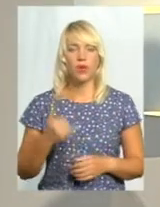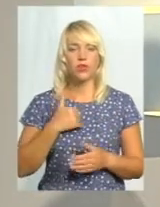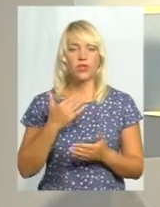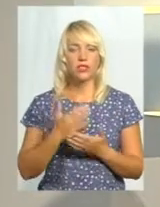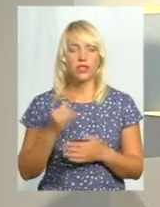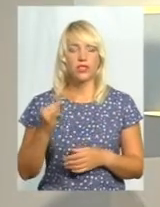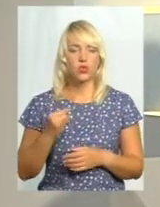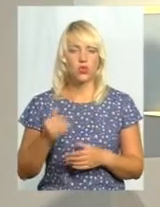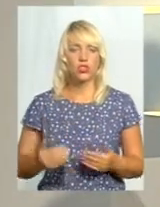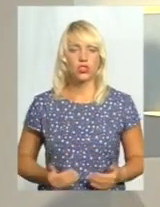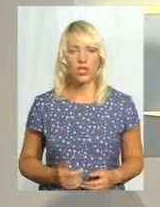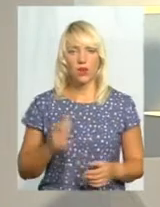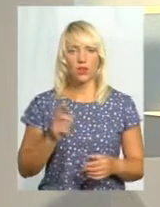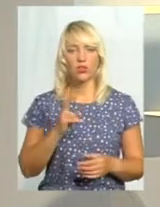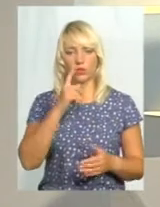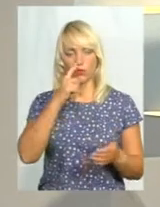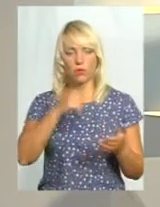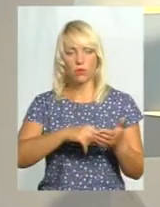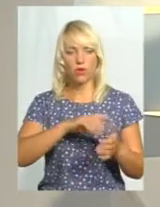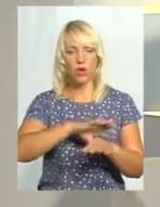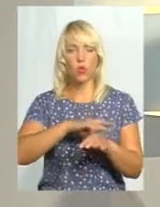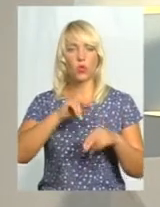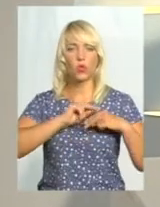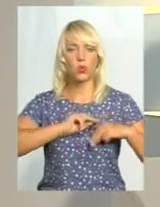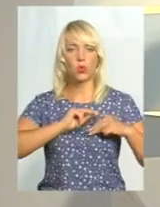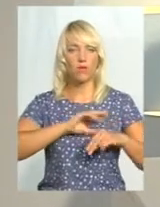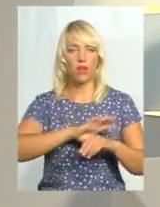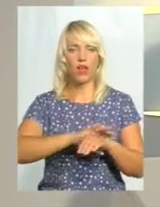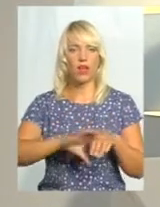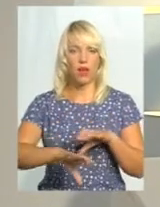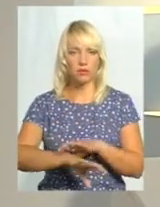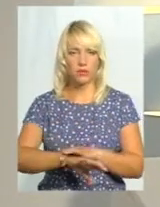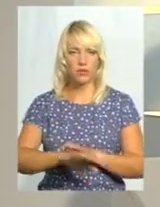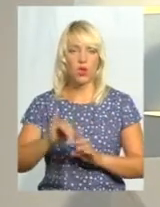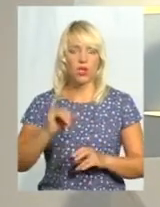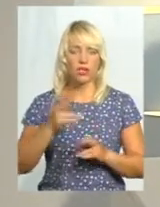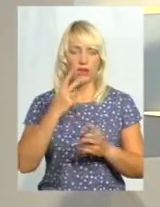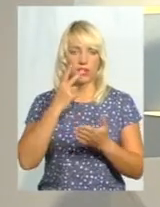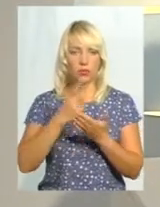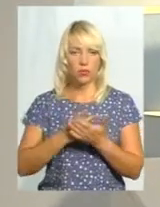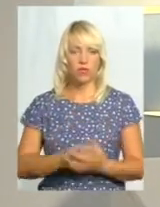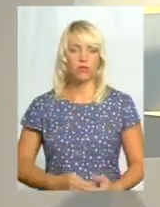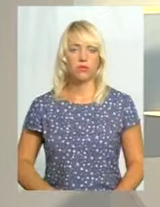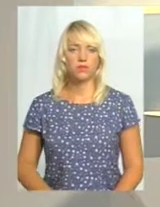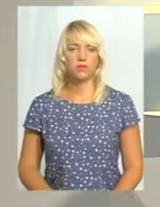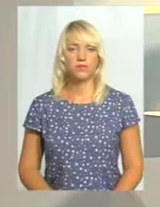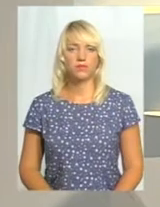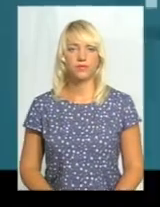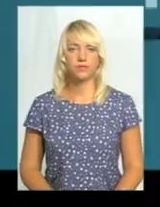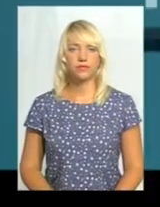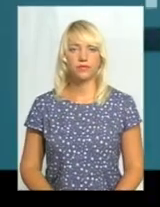життя людини, яка потрапила у трудове рабство, давайте ми її переглянемо і тоді повертаємося за коментарями у студію.